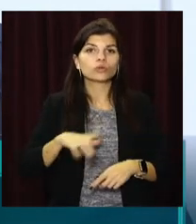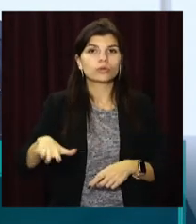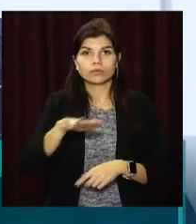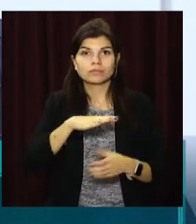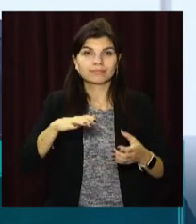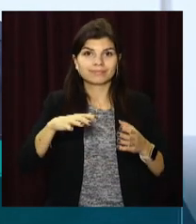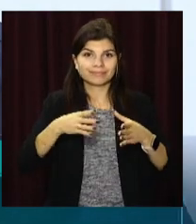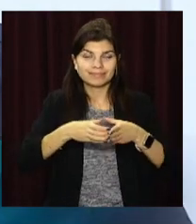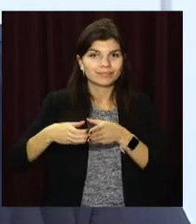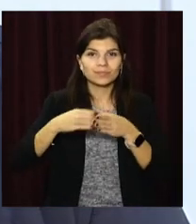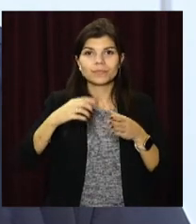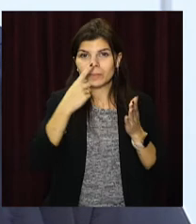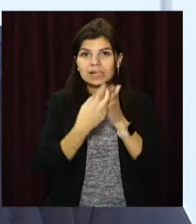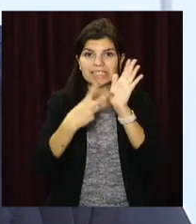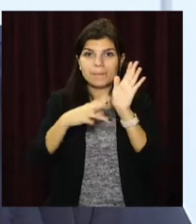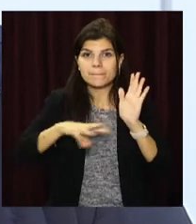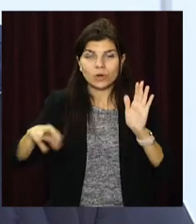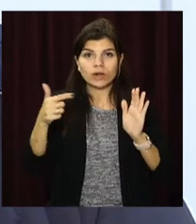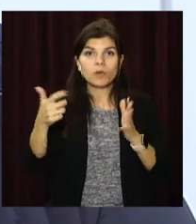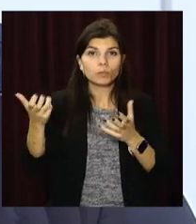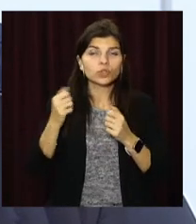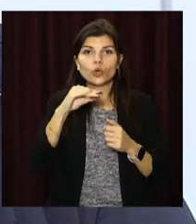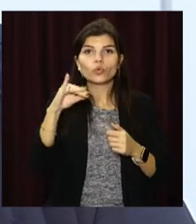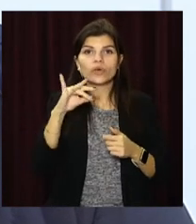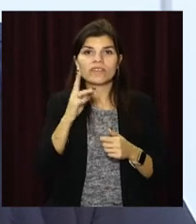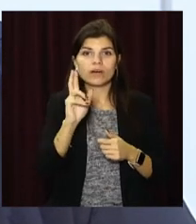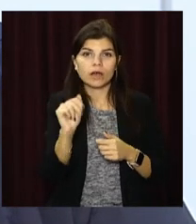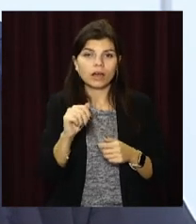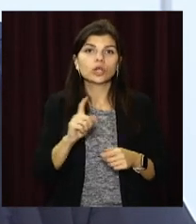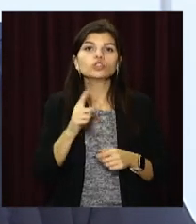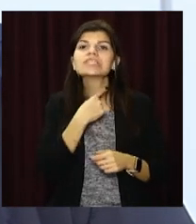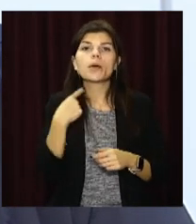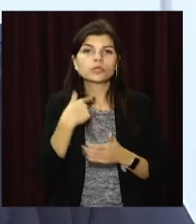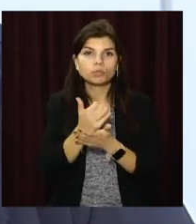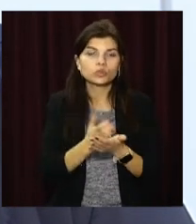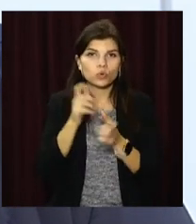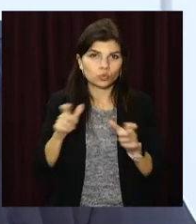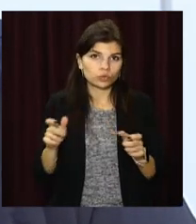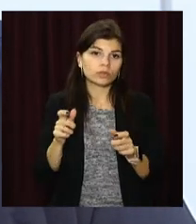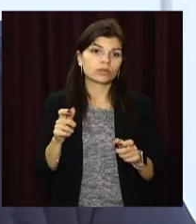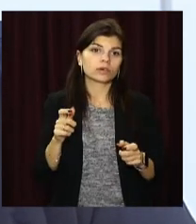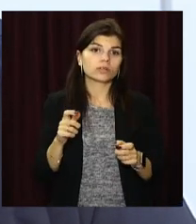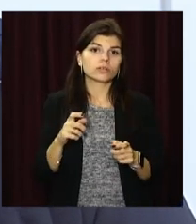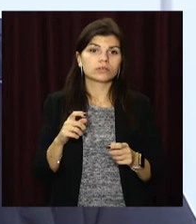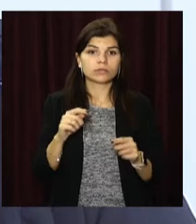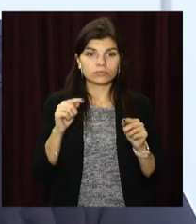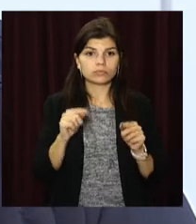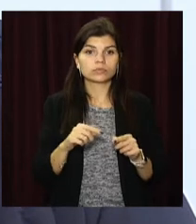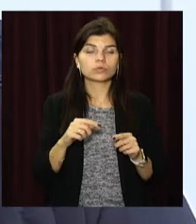отримала порядка 7 мільйонів для того, щоб збудувати нову будівлю СНАПу і забезпечити мешканців громади саме